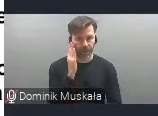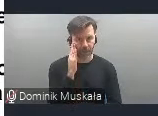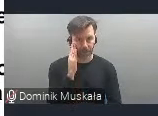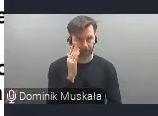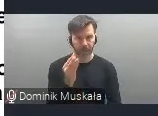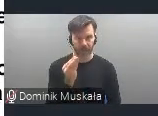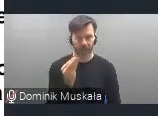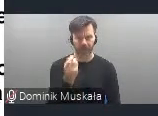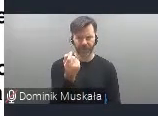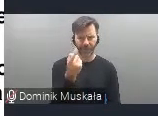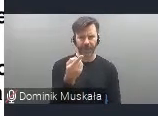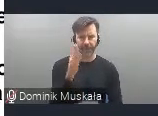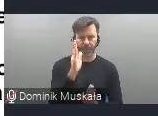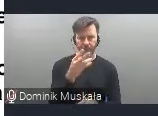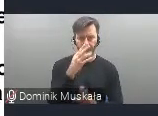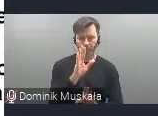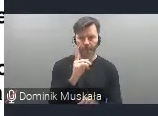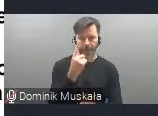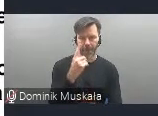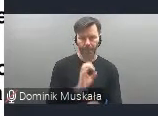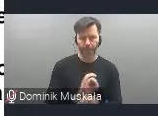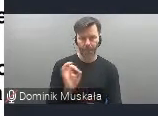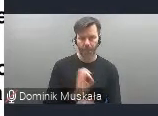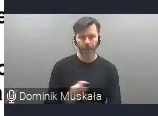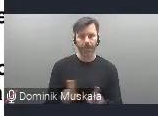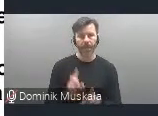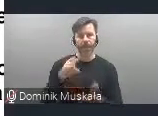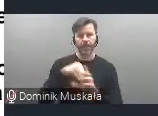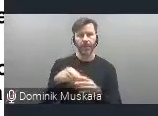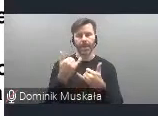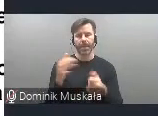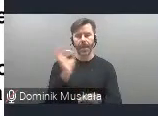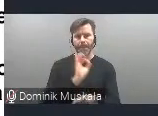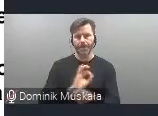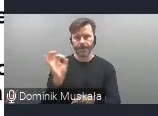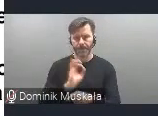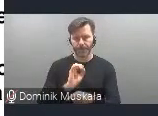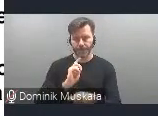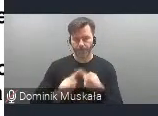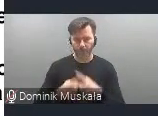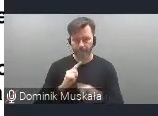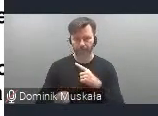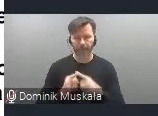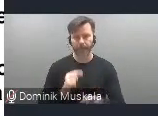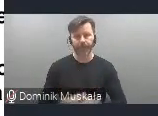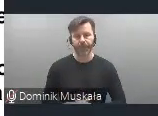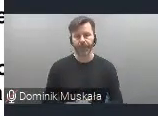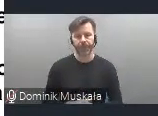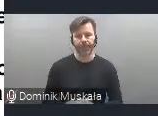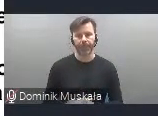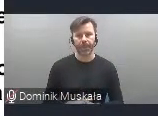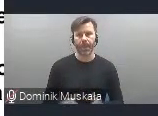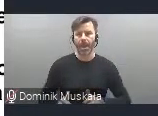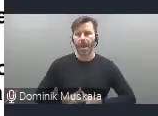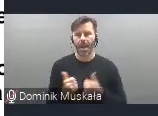realizowany, i także w ramach innych polityk, czyli wdrażanie właśnie wykorzystania zasobów bez zmarnowania